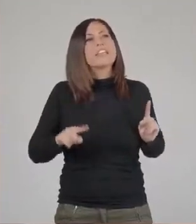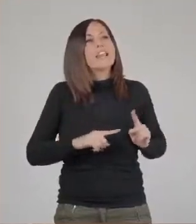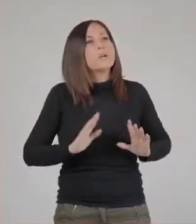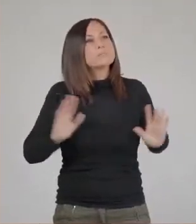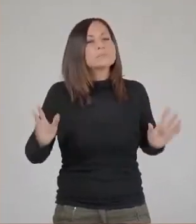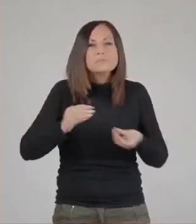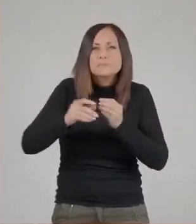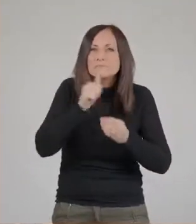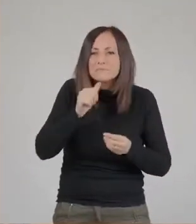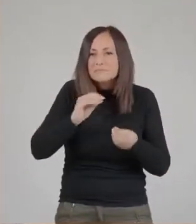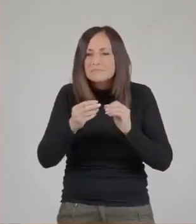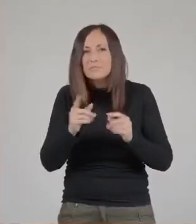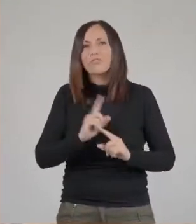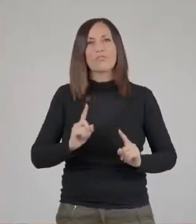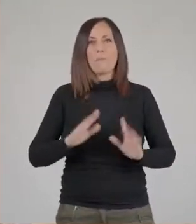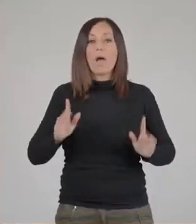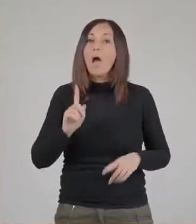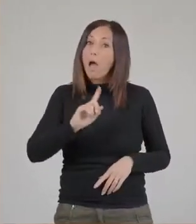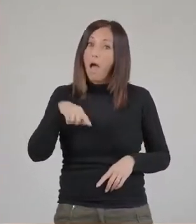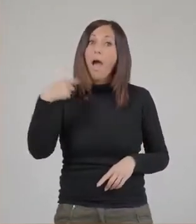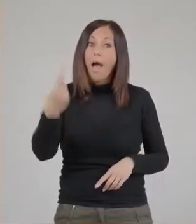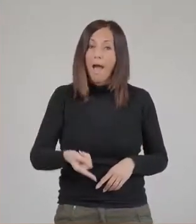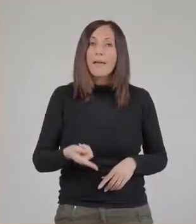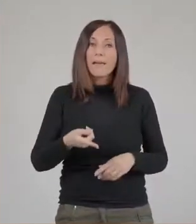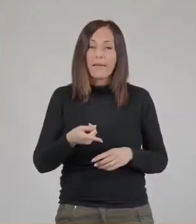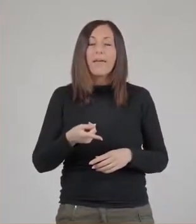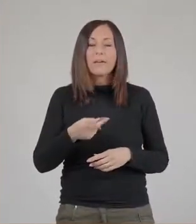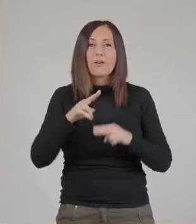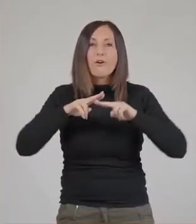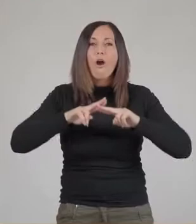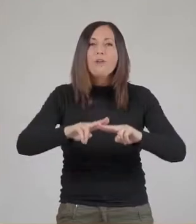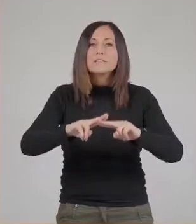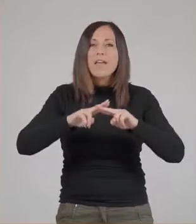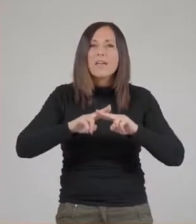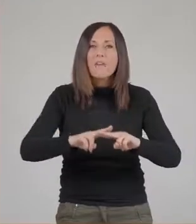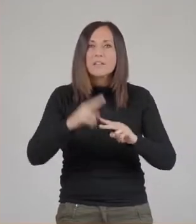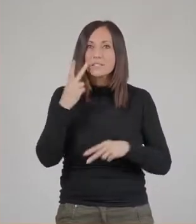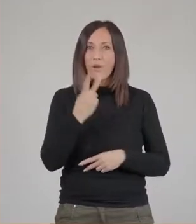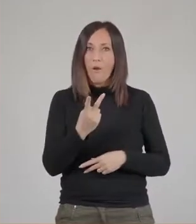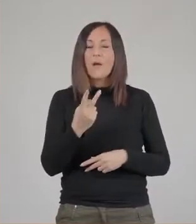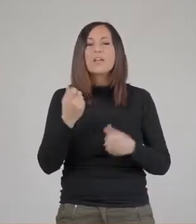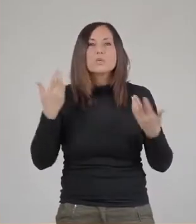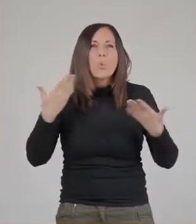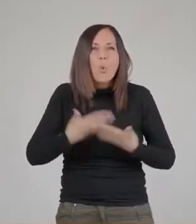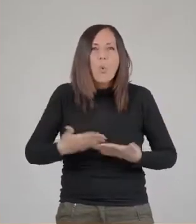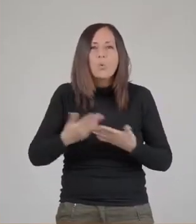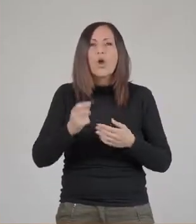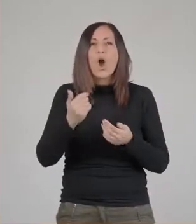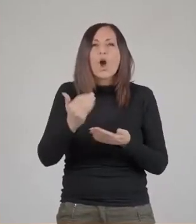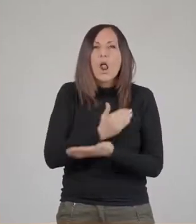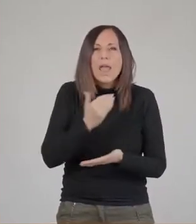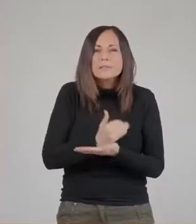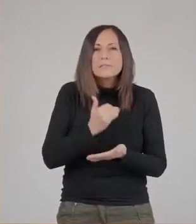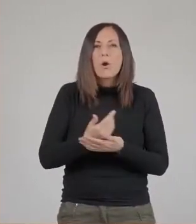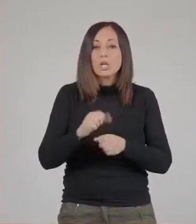vetrine, nei diorami, ma una delle funzioni principali di un museo è la conservazione e lo studio delle collezioni